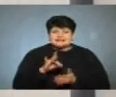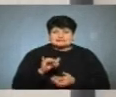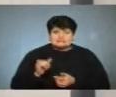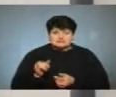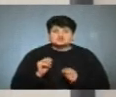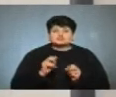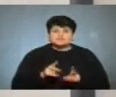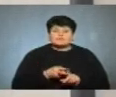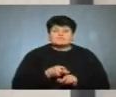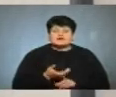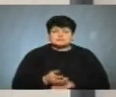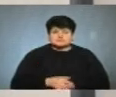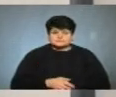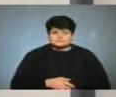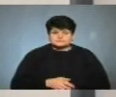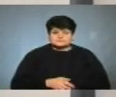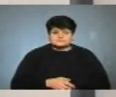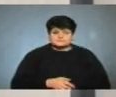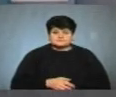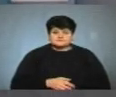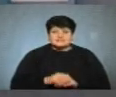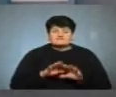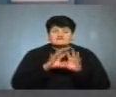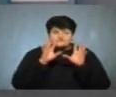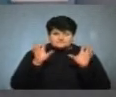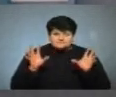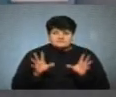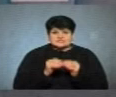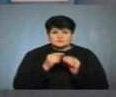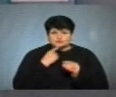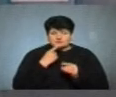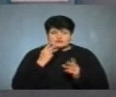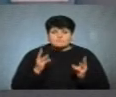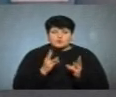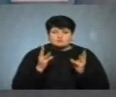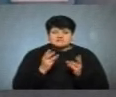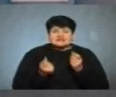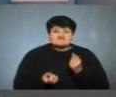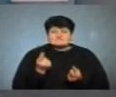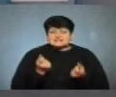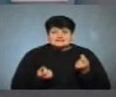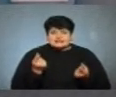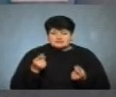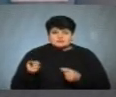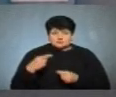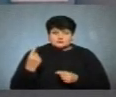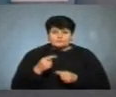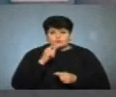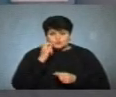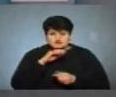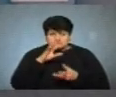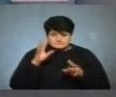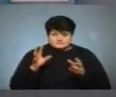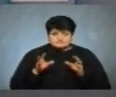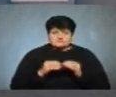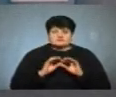І з чим вони пов'язані? Загалі, якщо говорити про пожежі, які виникають і на Тернопільщині, в Україні, та, я